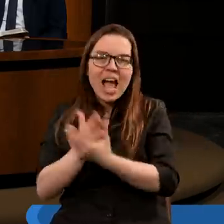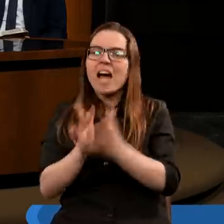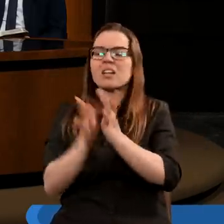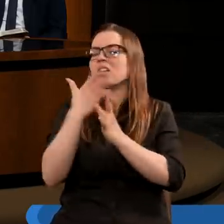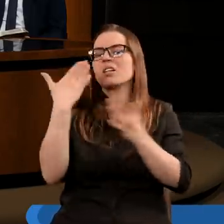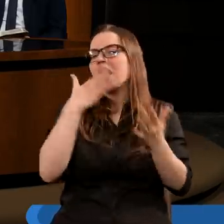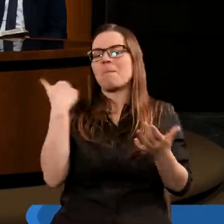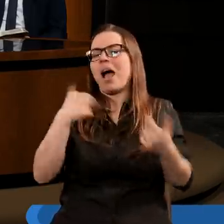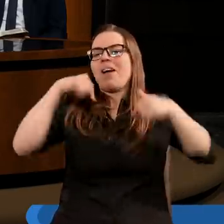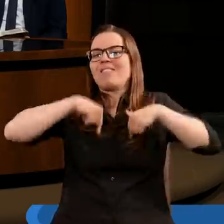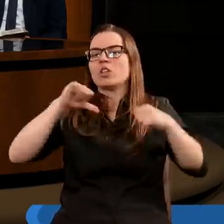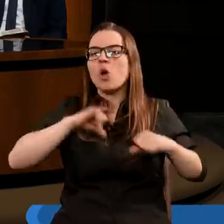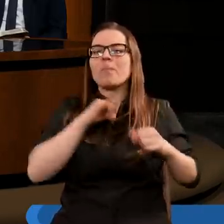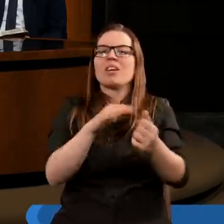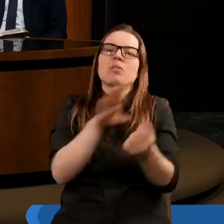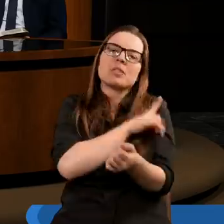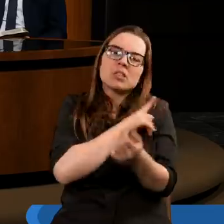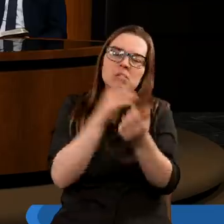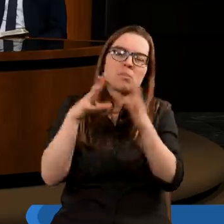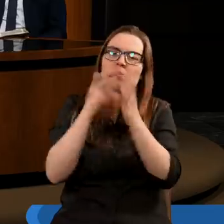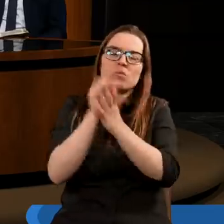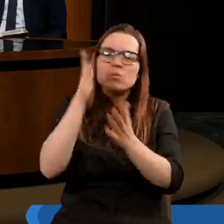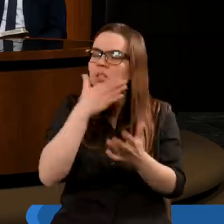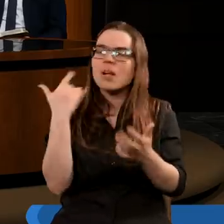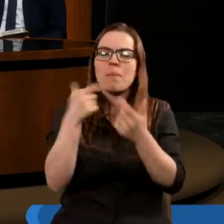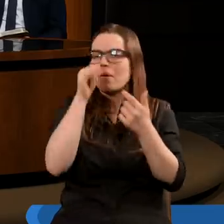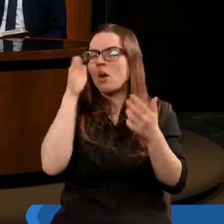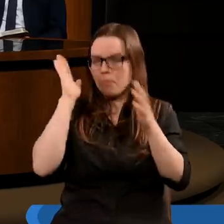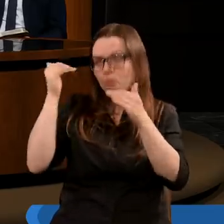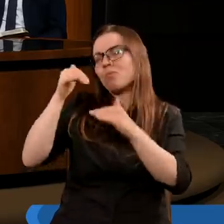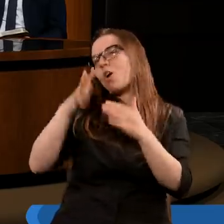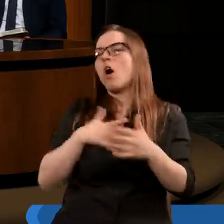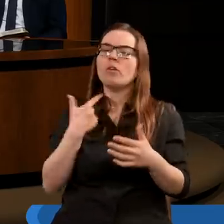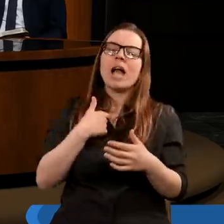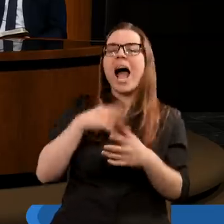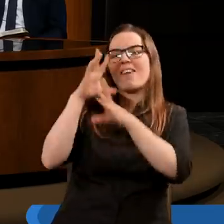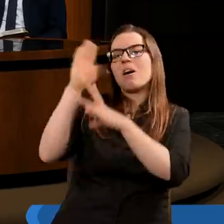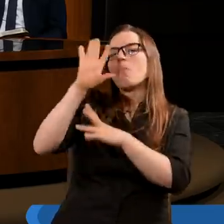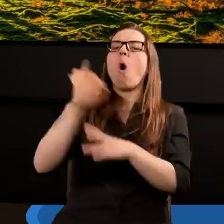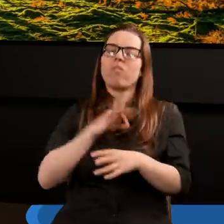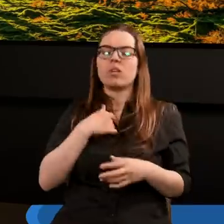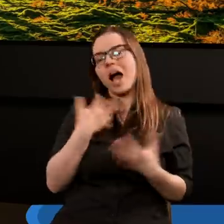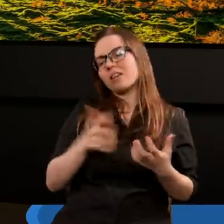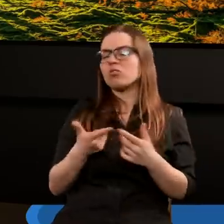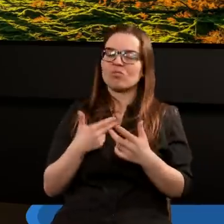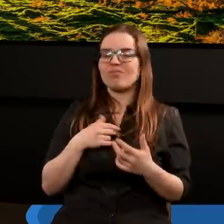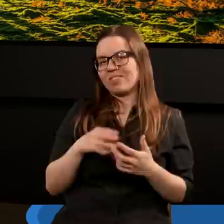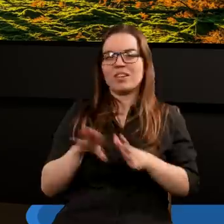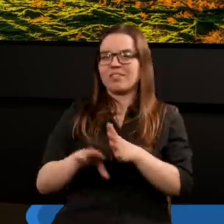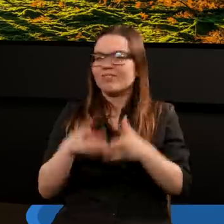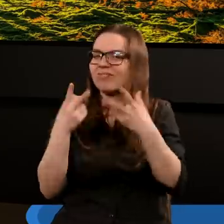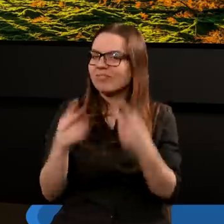przestrzegali przykazań. Będzie im się wydawało, że Boga będą mogli wielbić po swojemu. I tutaj oczywiście,